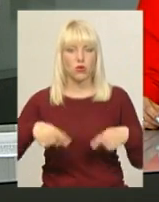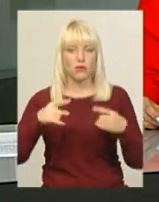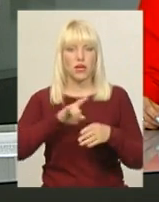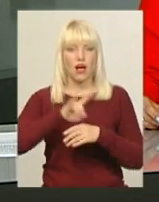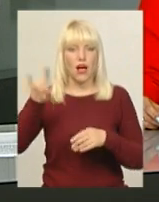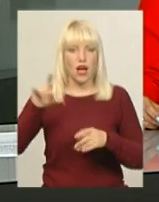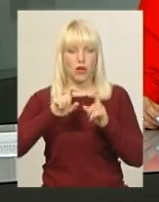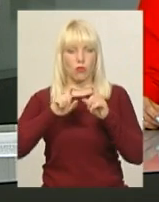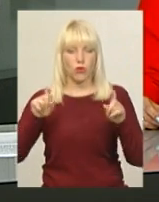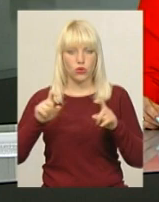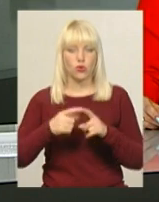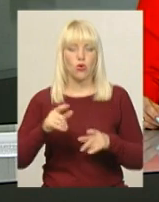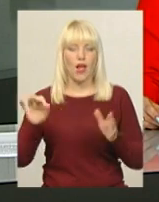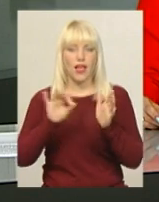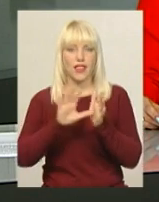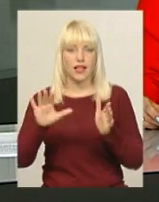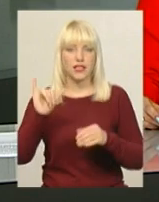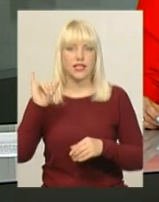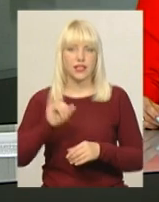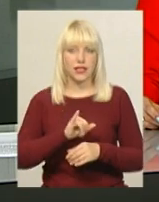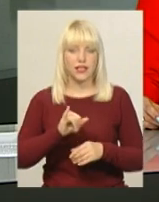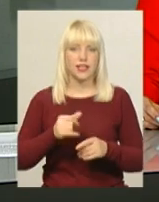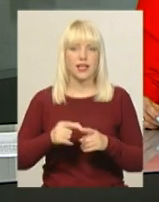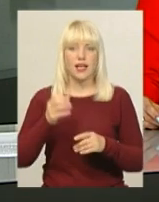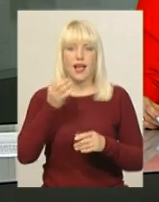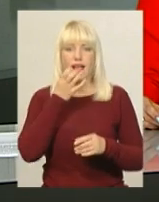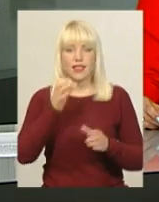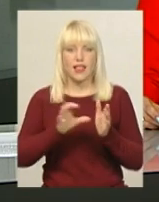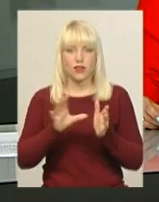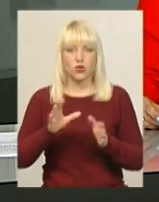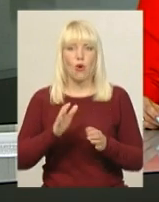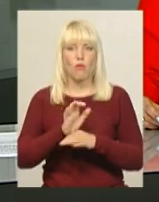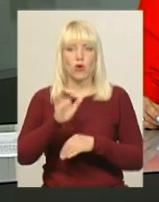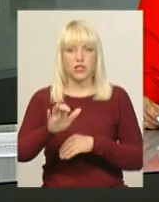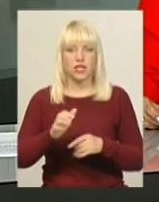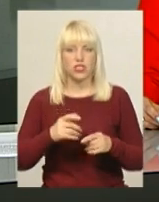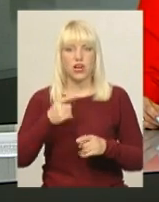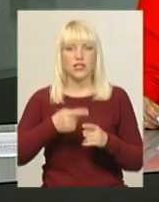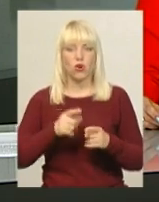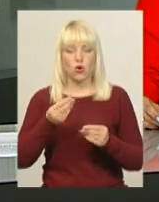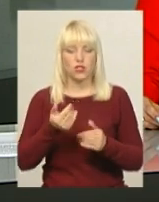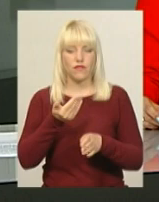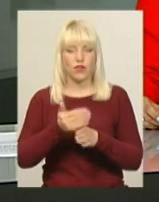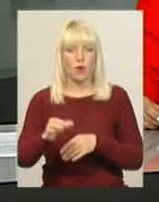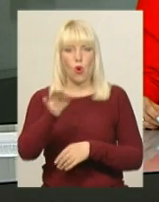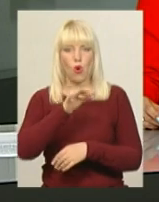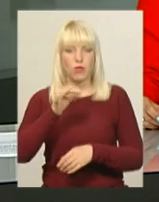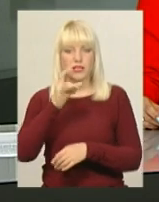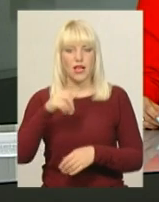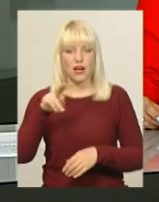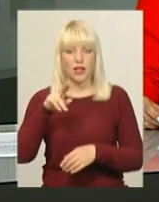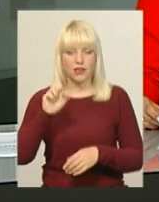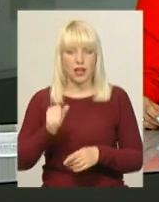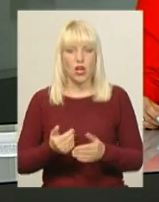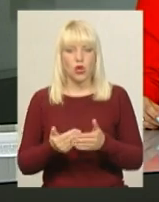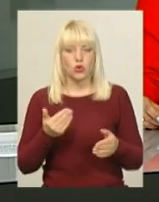електрики та водопостачання. Гроші на ці роботи обласному комунальному підприємству виділила обласна рада. До цього надходження з обласної